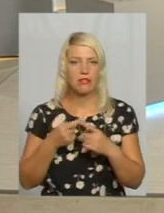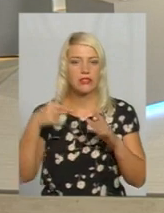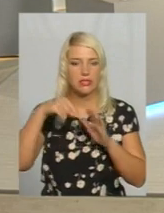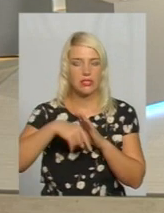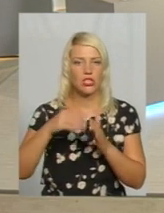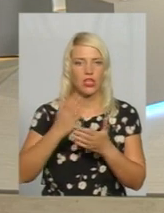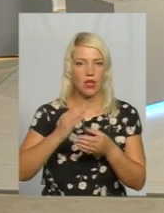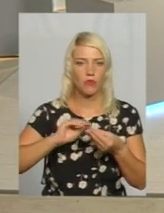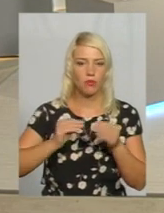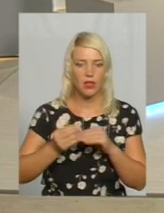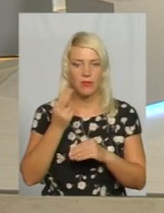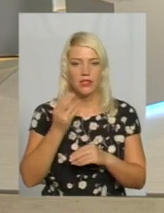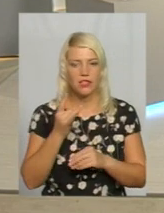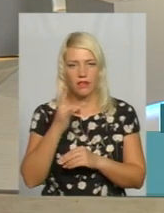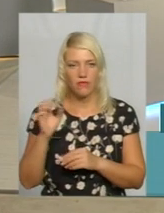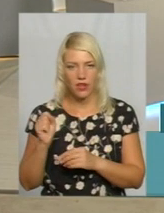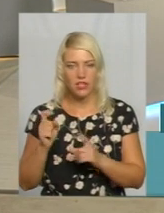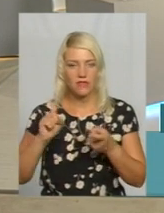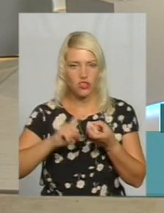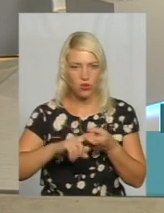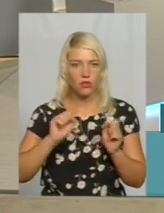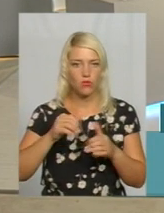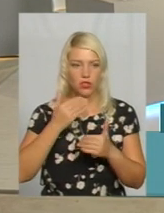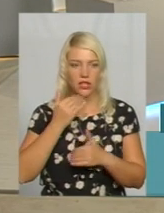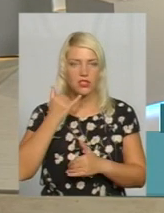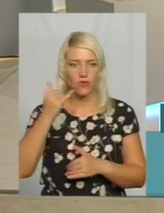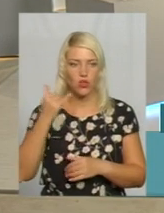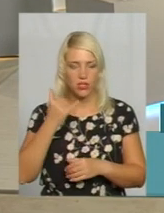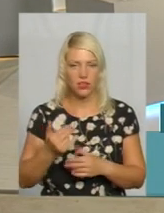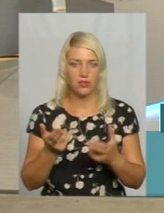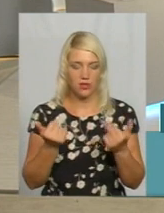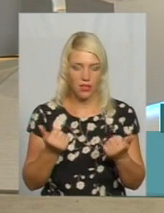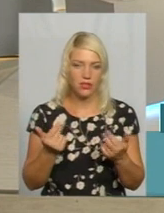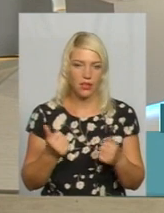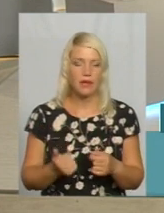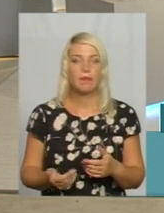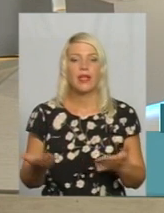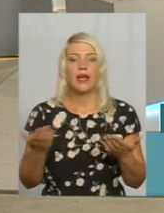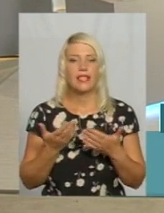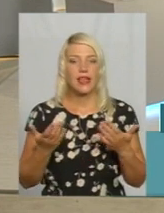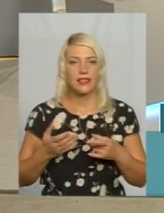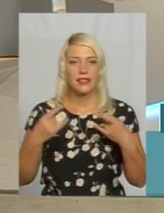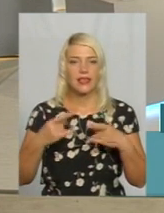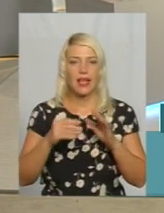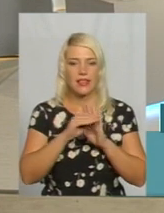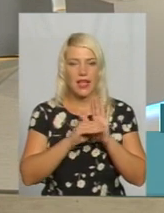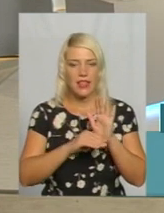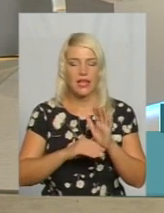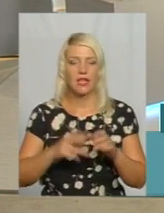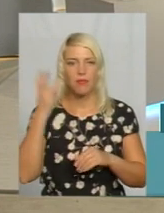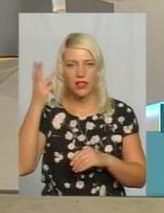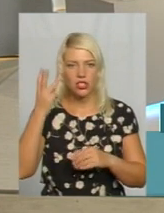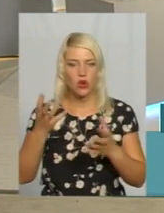з оцим цифровим зв'язком і можна звернутися на гарячу ліпку, так? А які канали на Хмельниччині все ж таки отримали ліцензії на цифрове